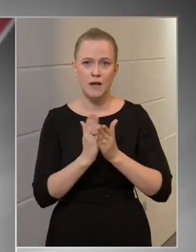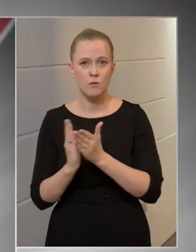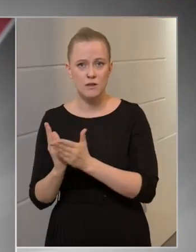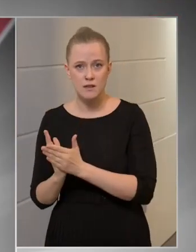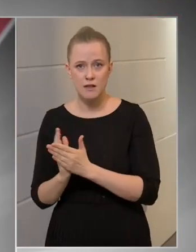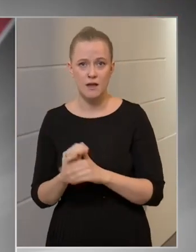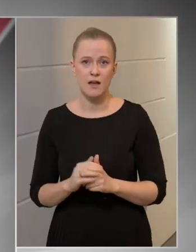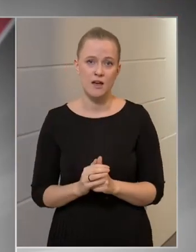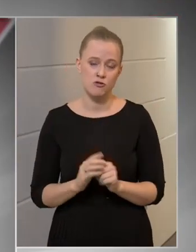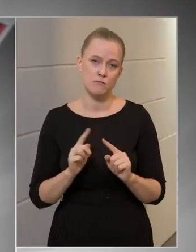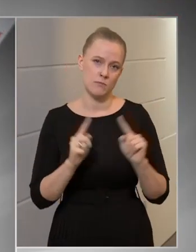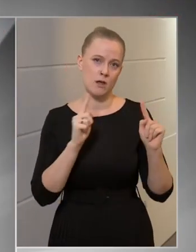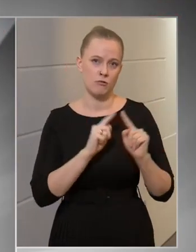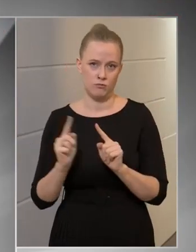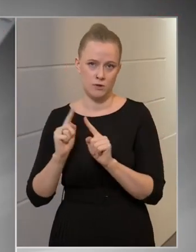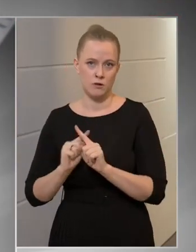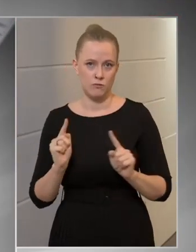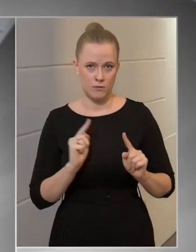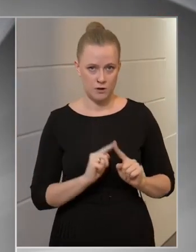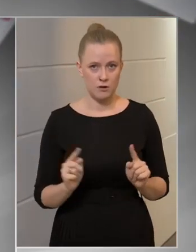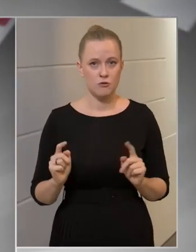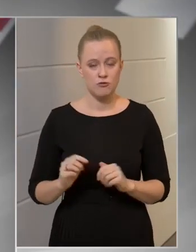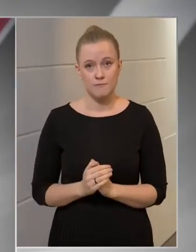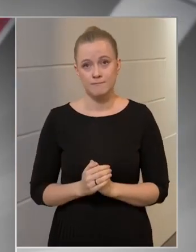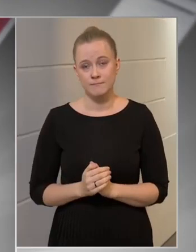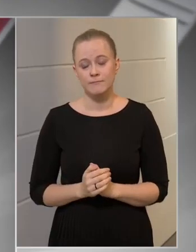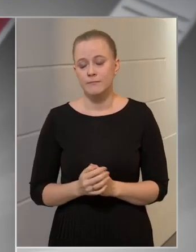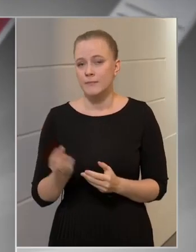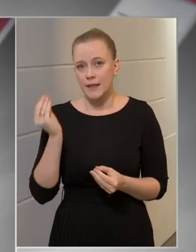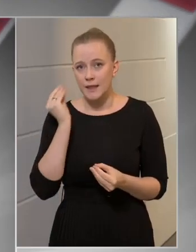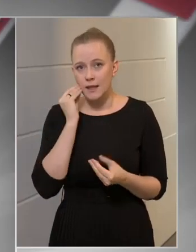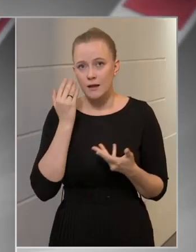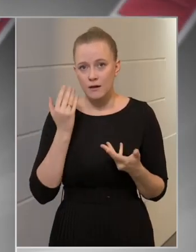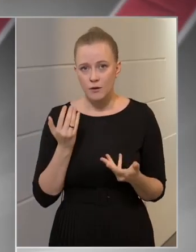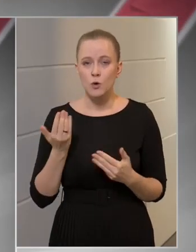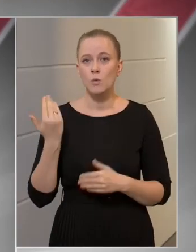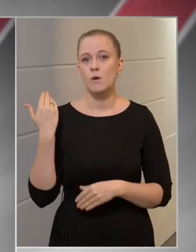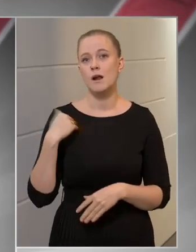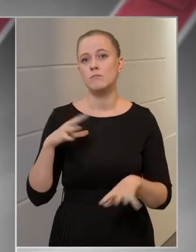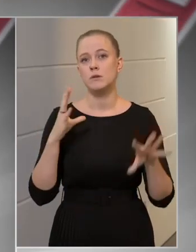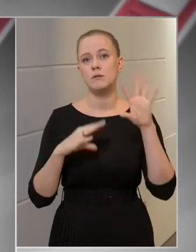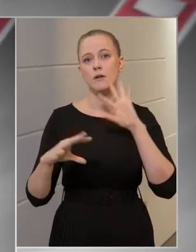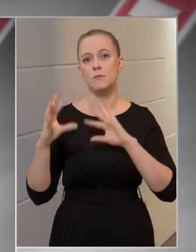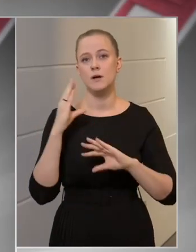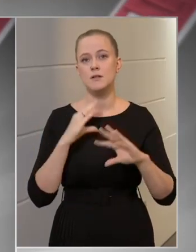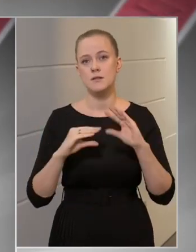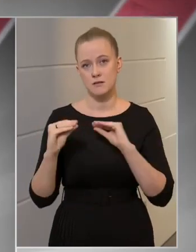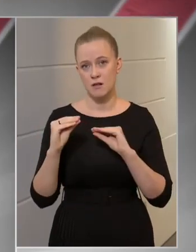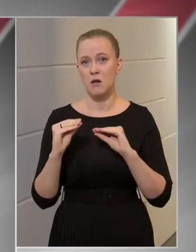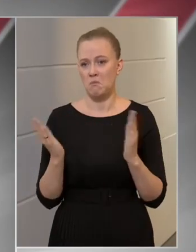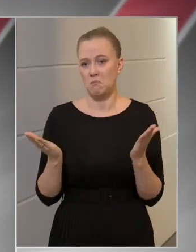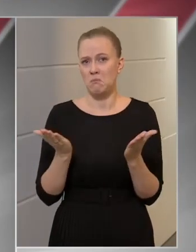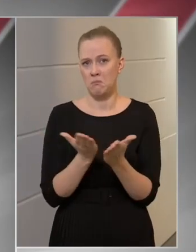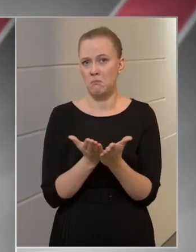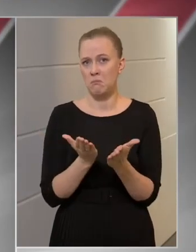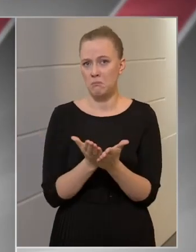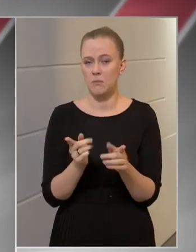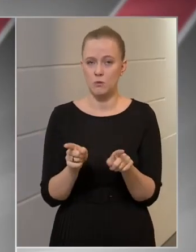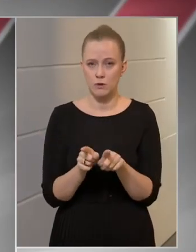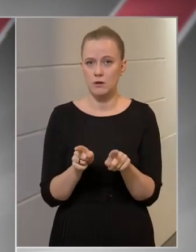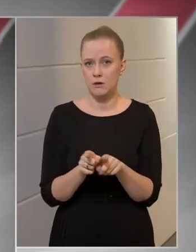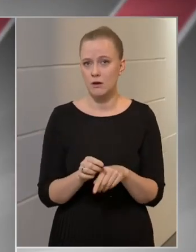eltér egymástól. Értelemszerűen a korábbi tapasztalatainknak is megfelelően